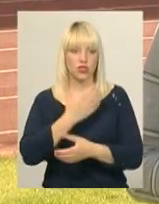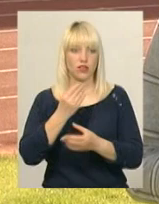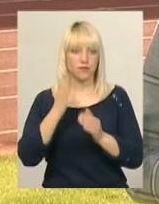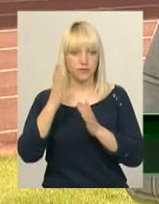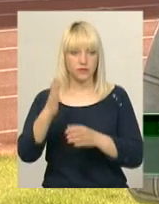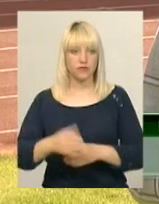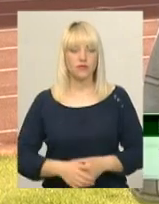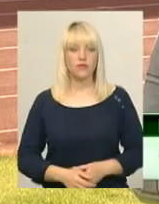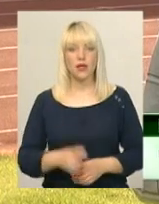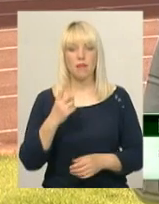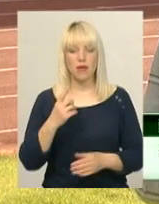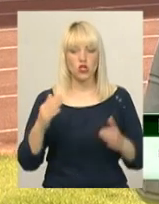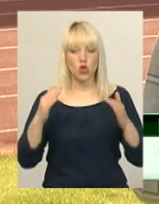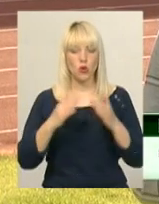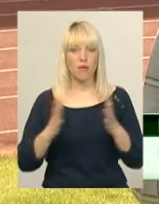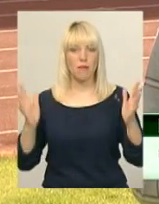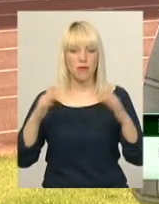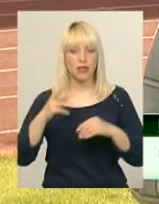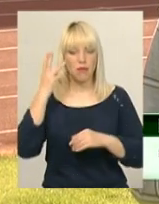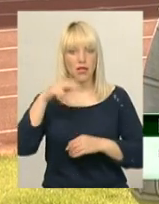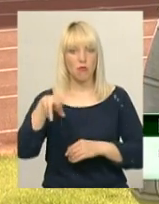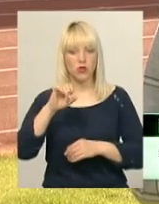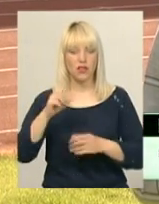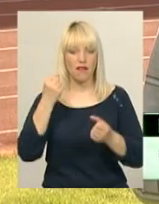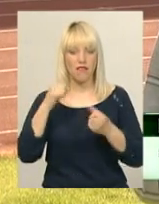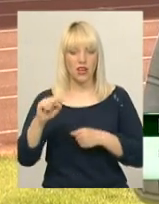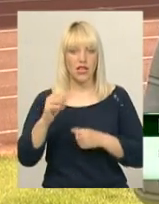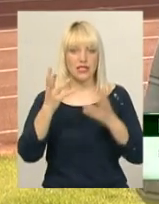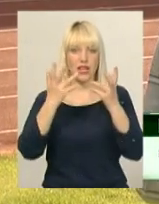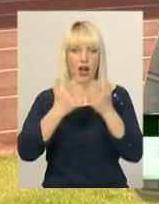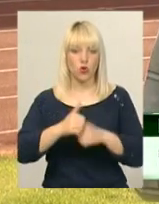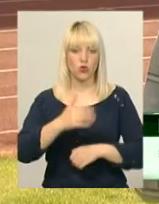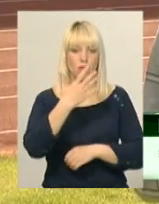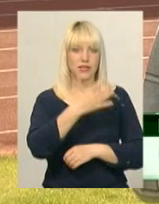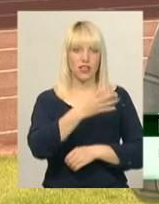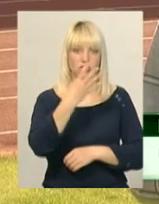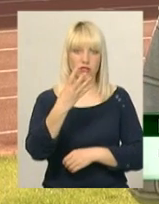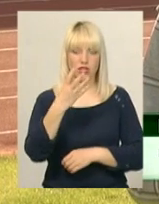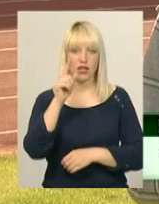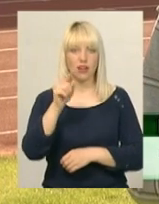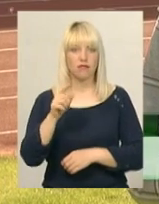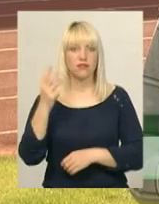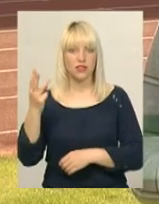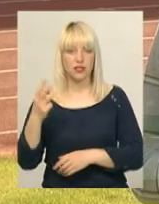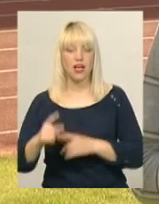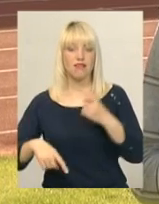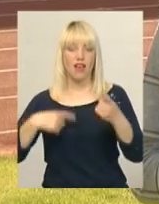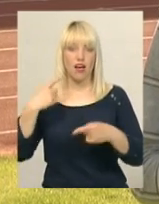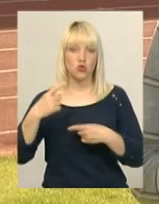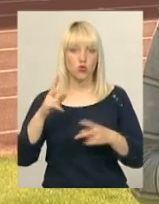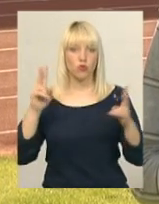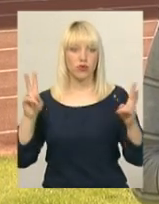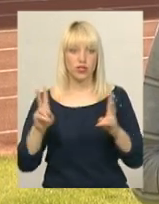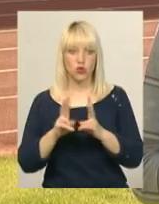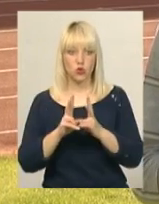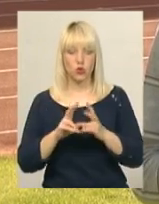матч Хмельницьке Поділля виграло у Львівського «Сокола» із рахунком 54-3. Наступна зустріч цих команд у рамках чемпіонату